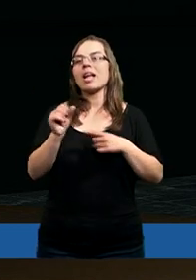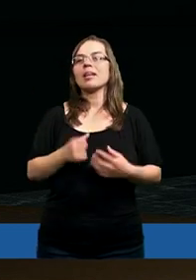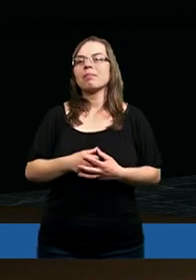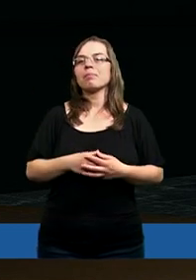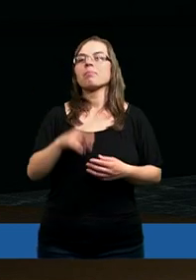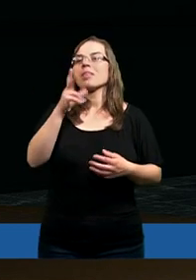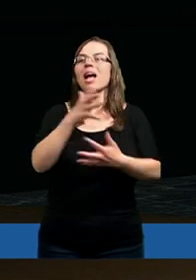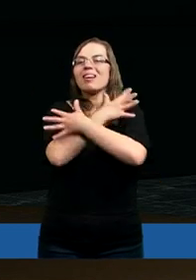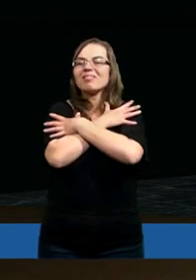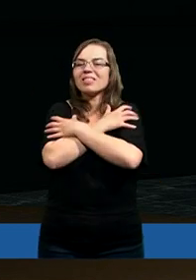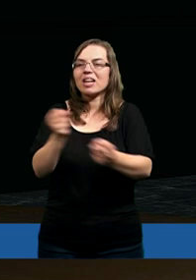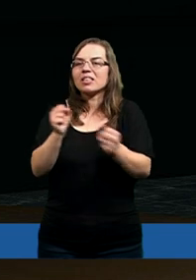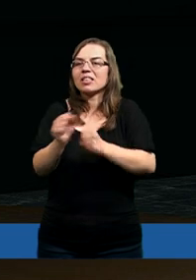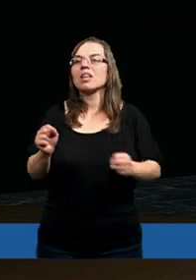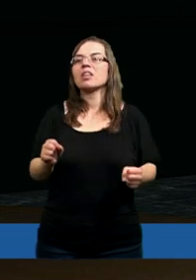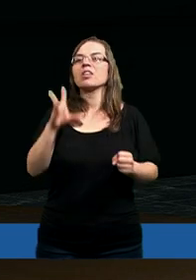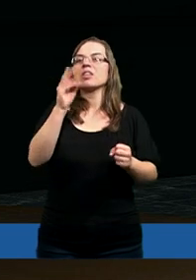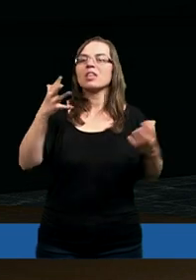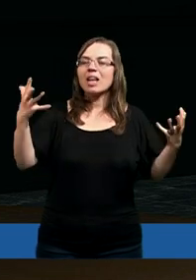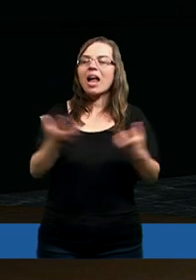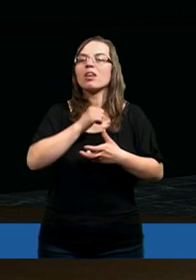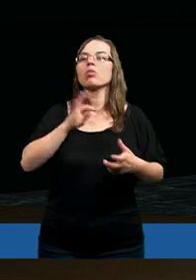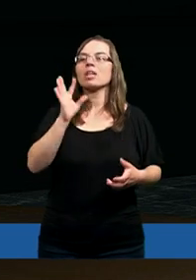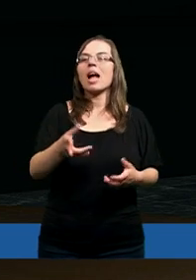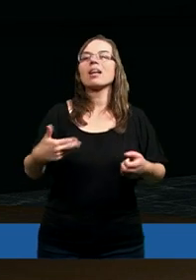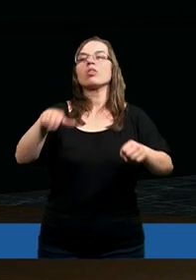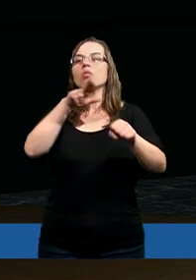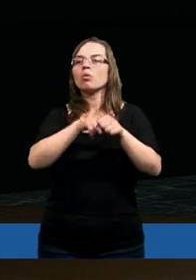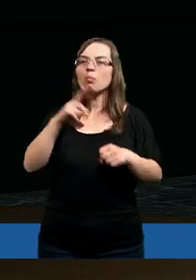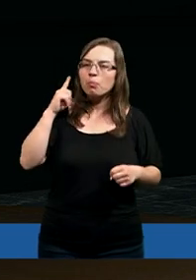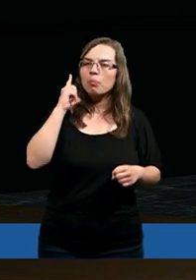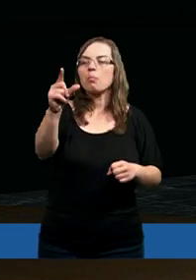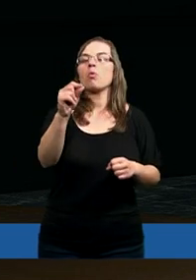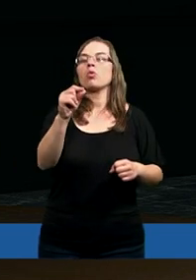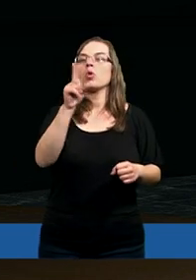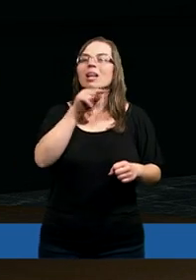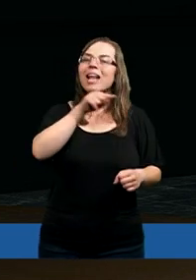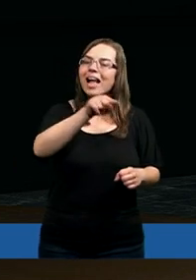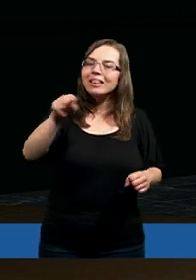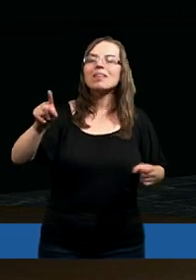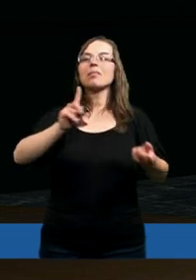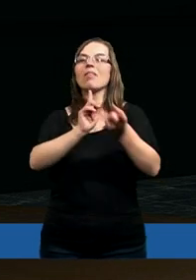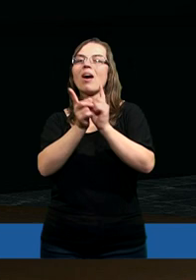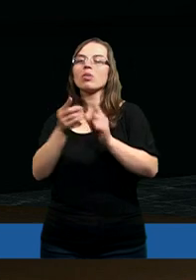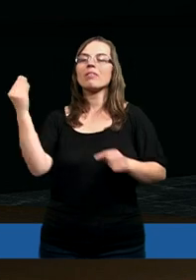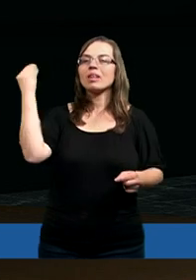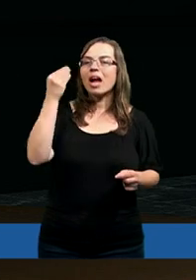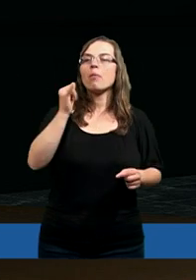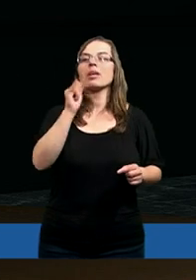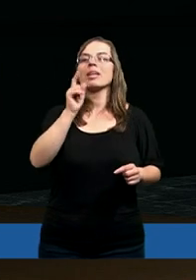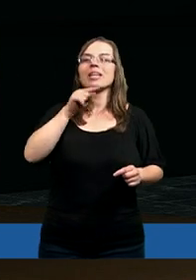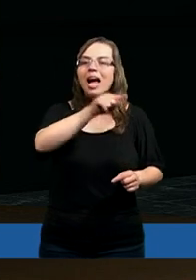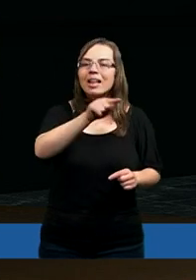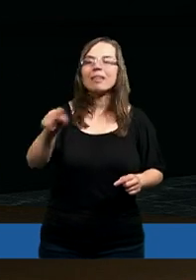ale najtragiczniejsze jest, że znajdą się tacy, którzy pójdą za tymi fałszywymi naukami